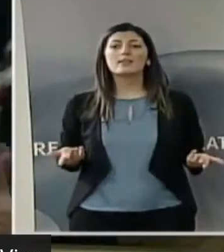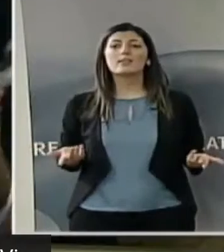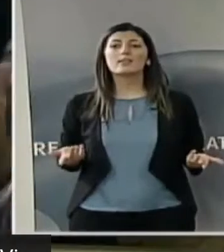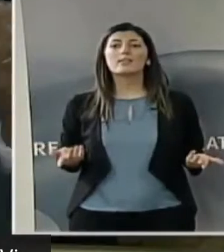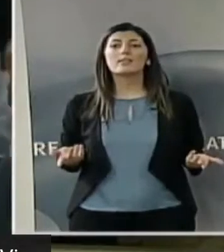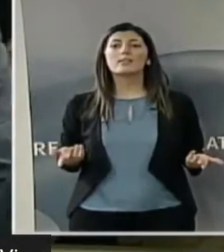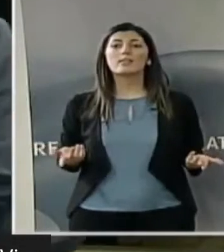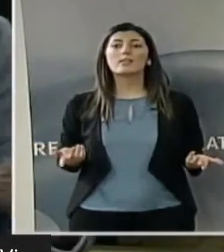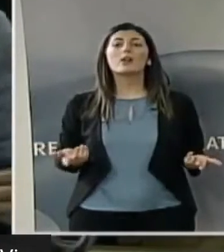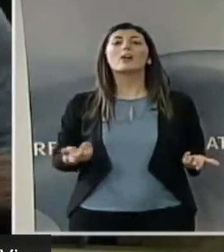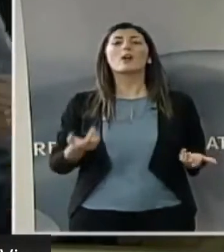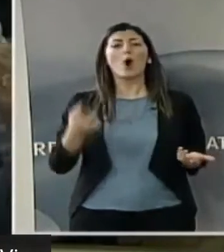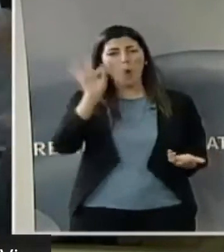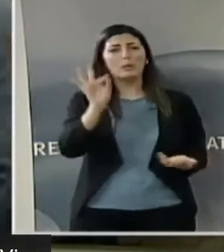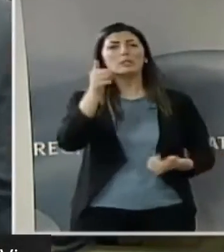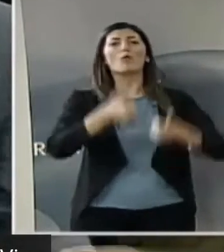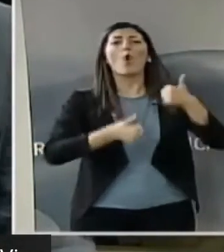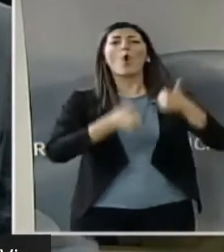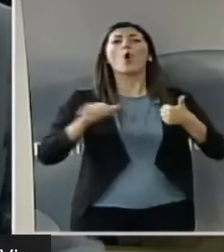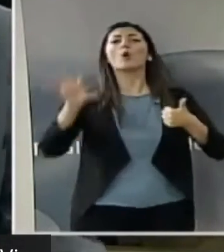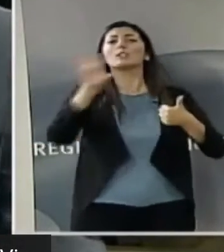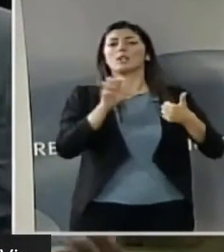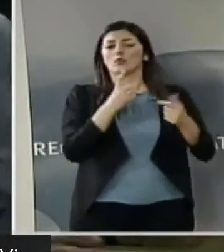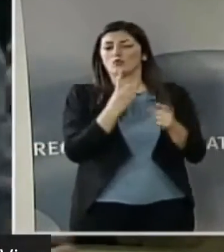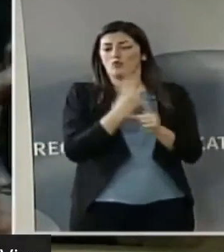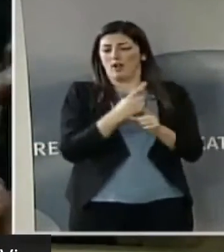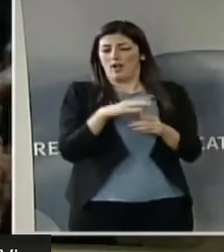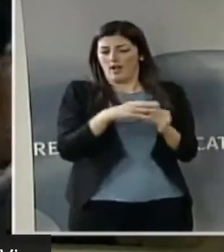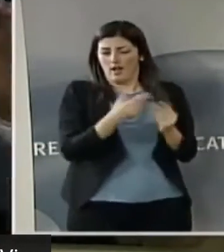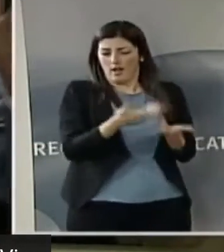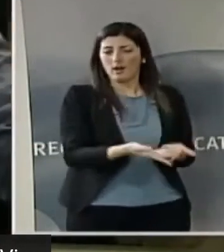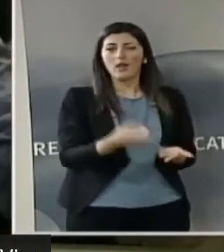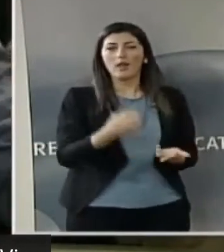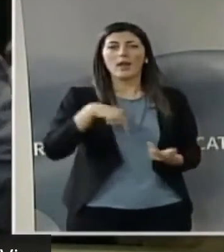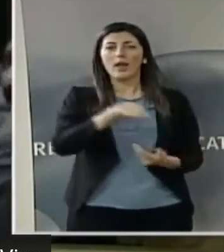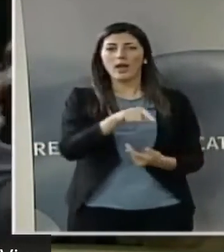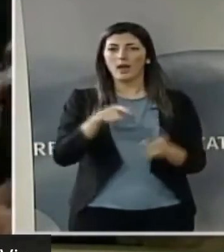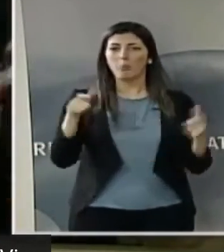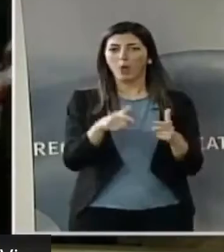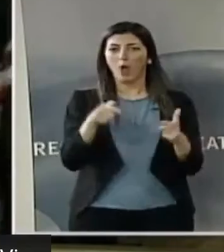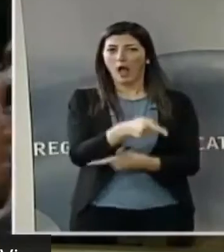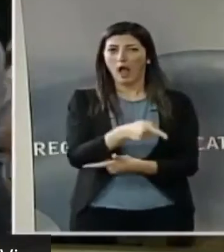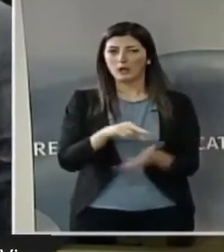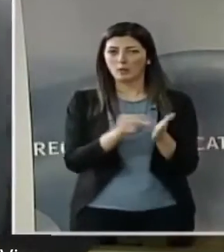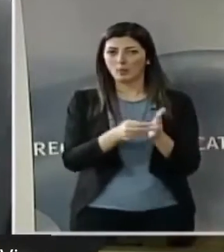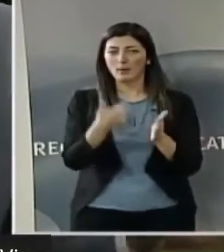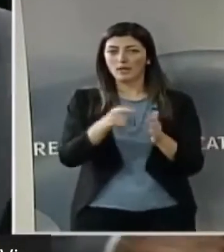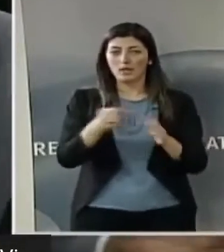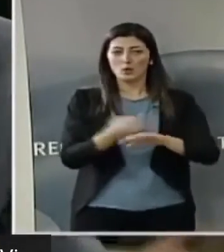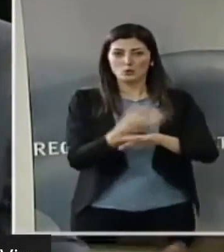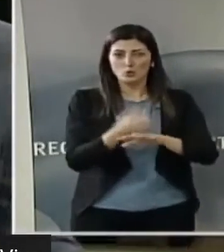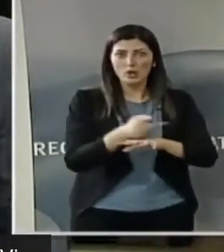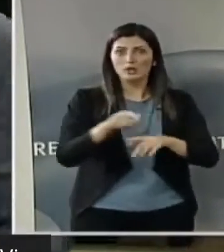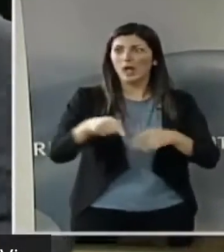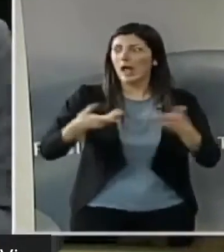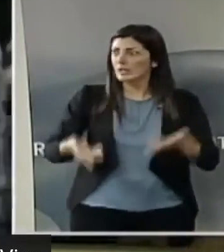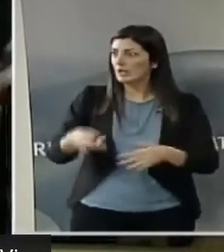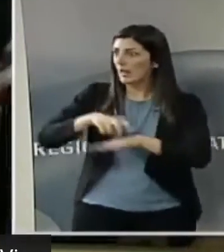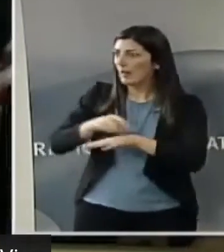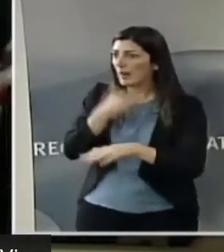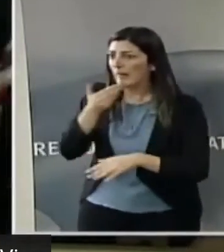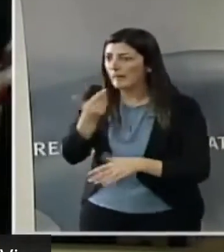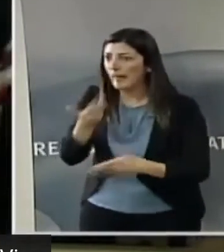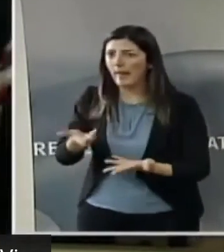una scelta di fare i concorsi regionali e lì vi siete incastrati. Perché è successo quello che è successo e ora non trovate, diciamo, i medici, non